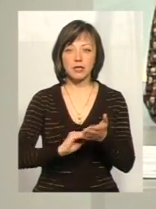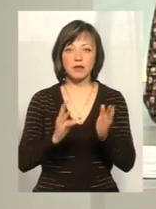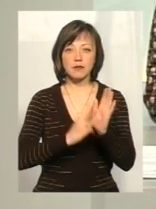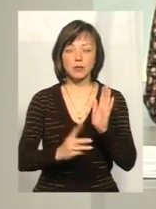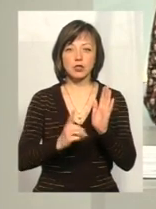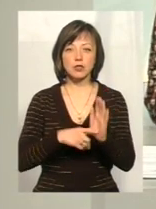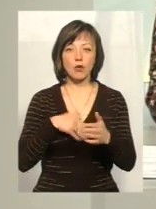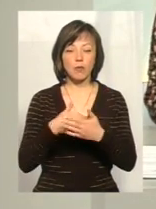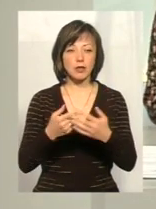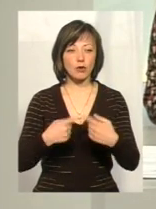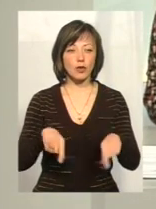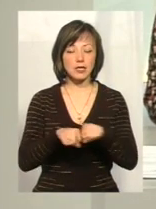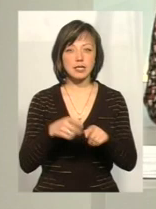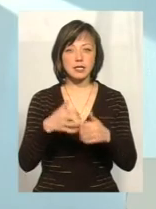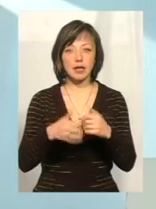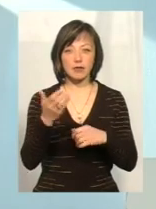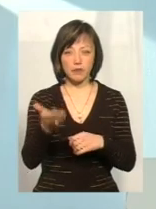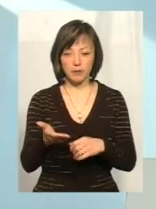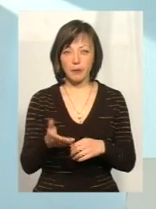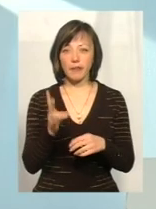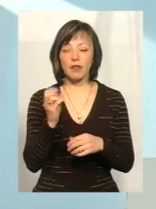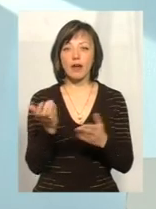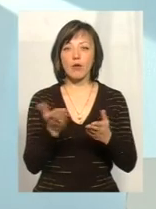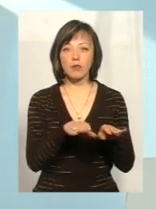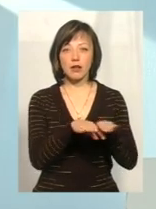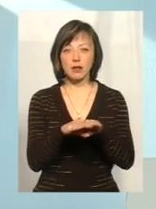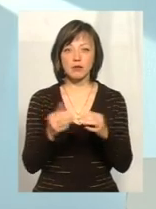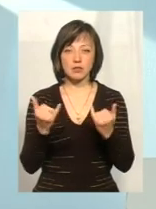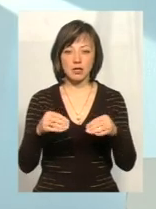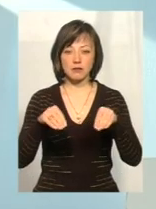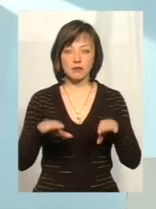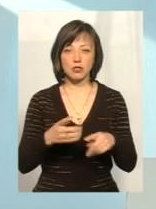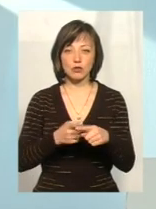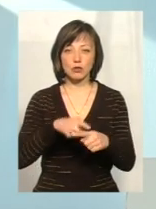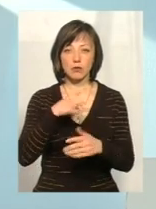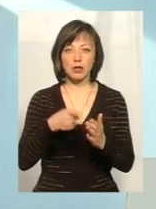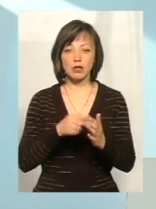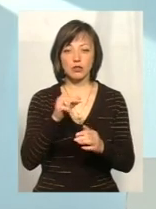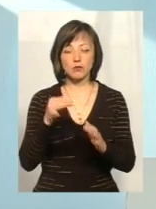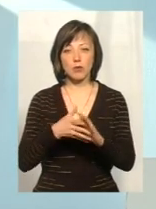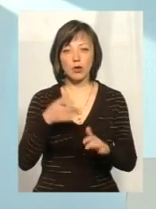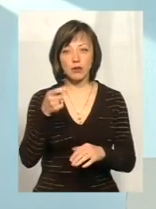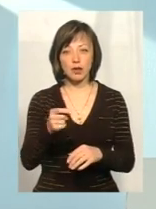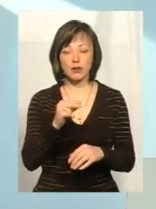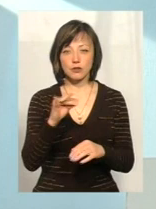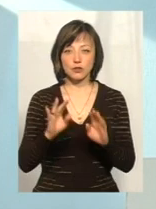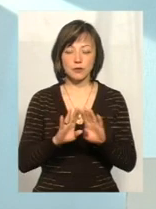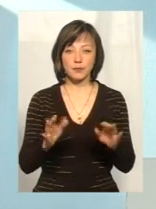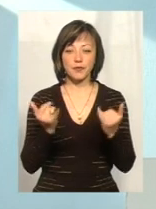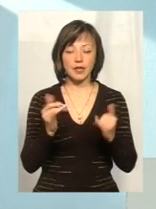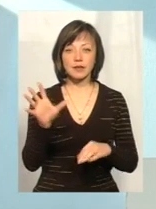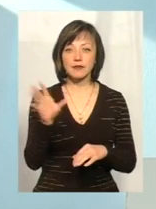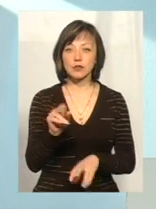громадських організацій, серед яких і ви. На якому етапі зараз вирішення цього питання? Чи подали заяву? Зараз всі